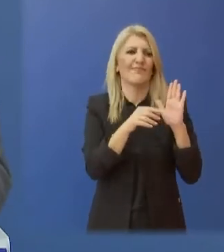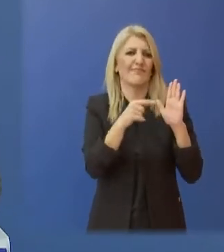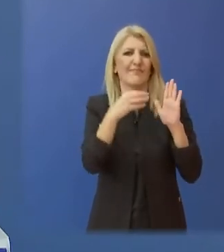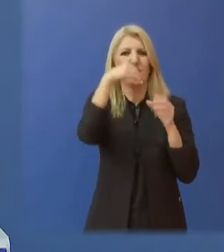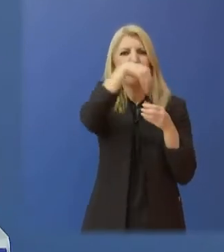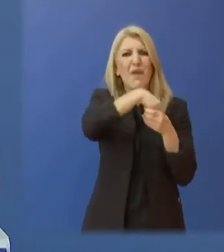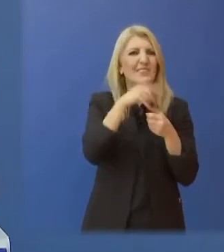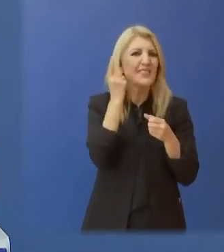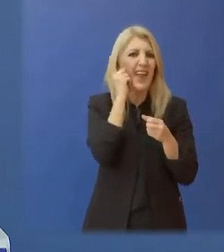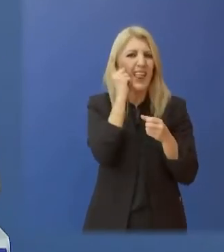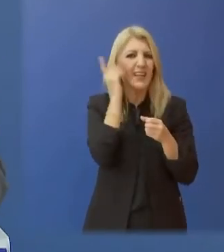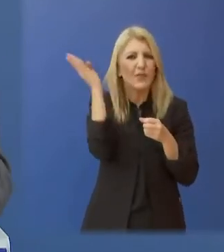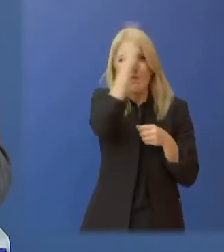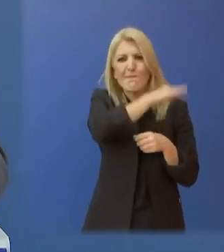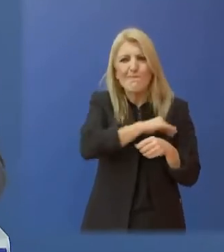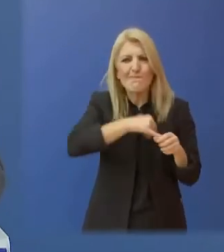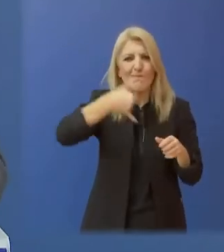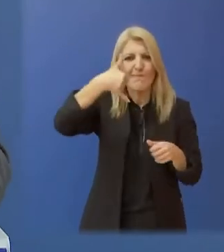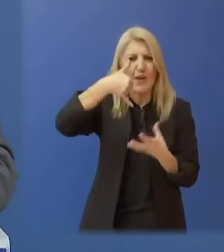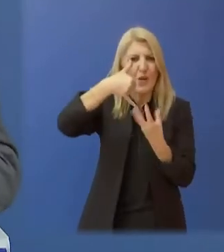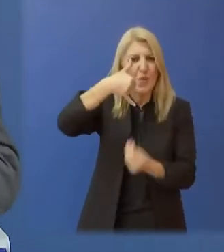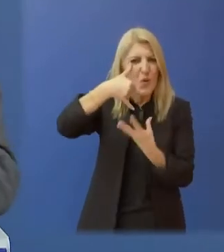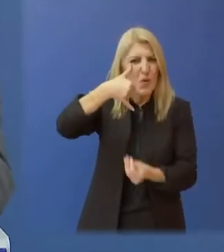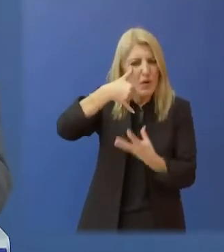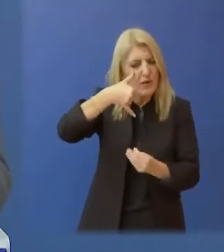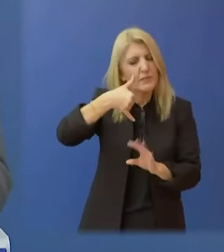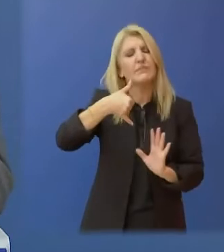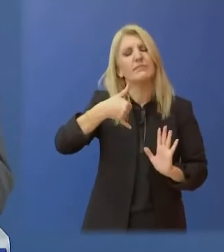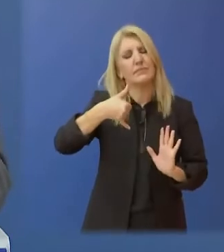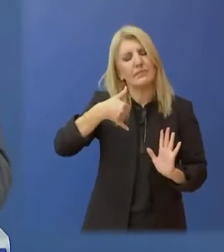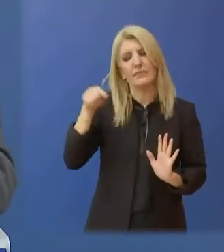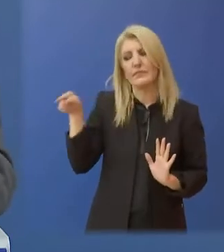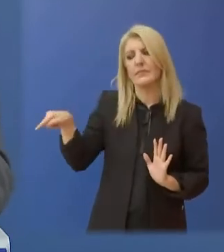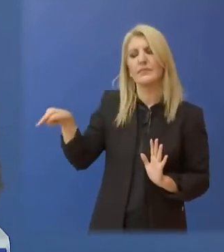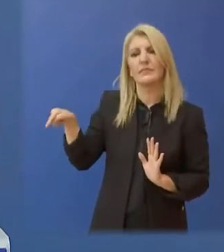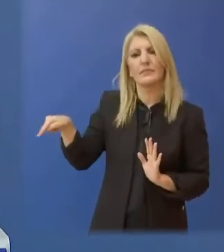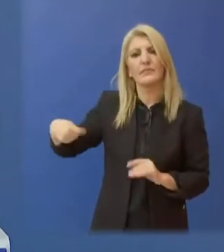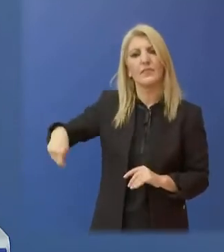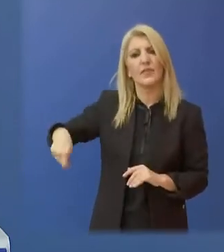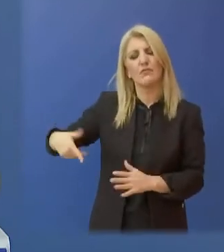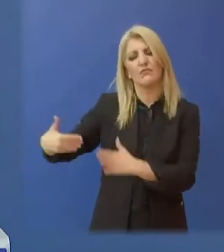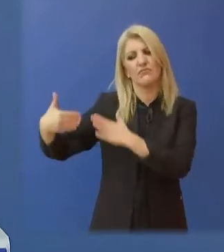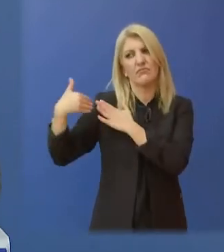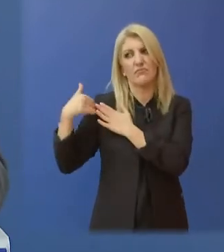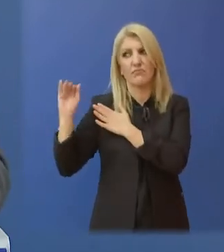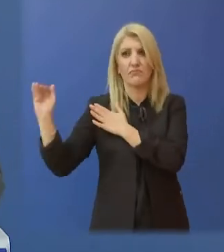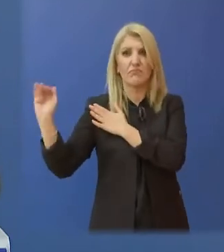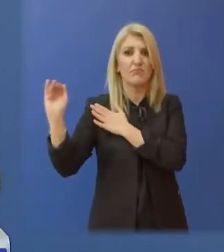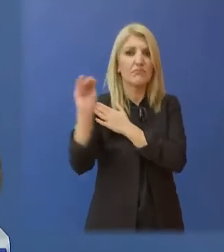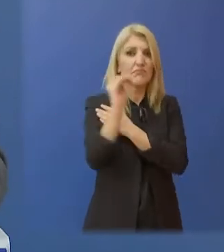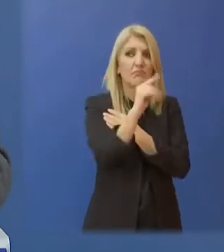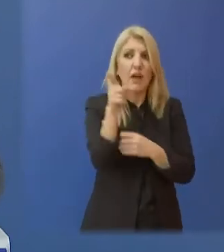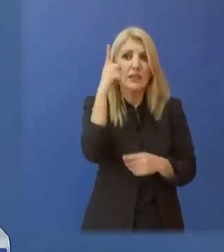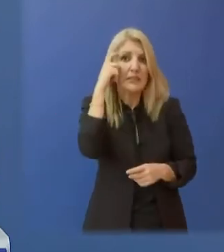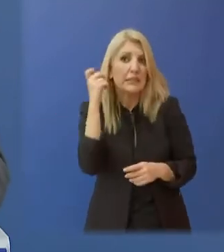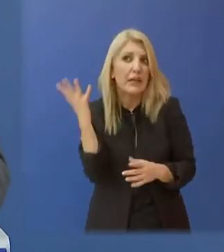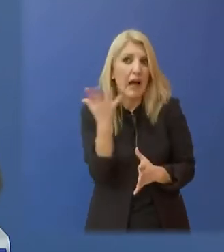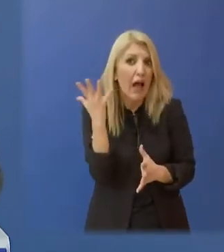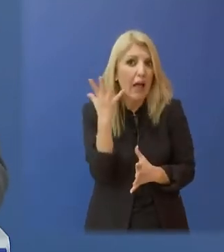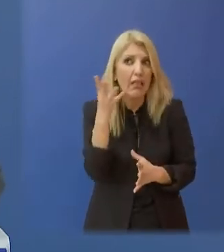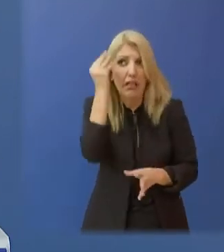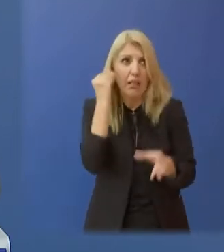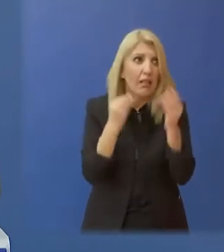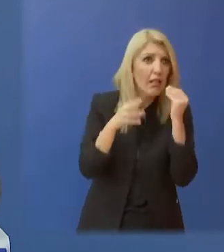απόλυτη εμπιστοσύνη στη διαδικασία αυτή. Καλεί όλους όσους έχουν στοιχεία να τα προσκομίσουν στη δικαιοσύνη και να συνδράμουν τη